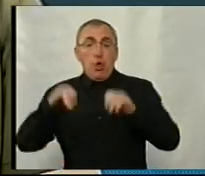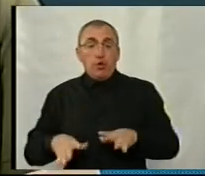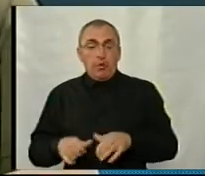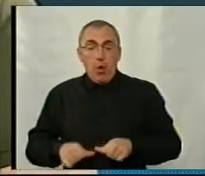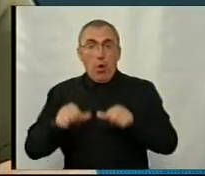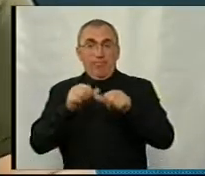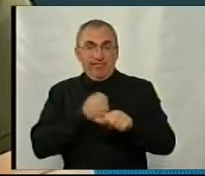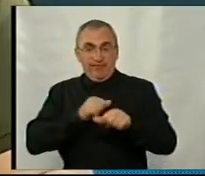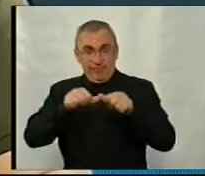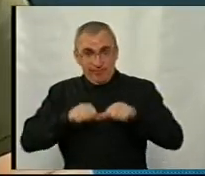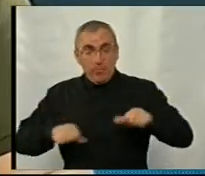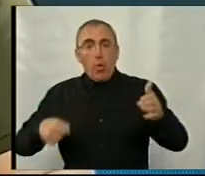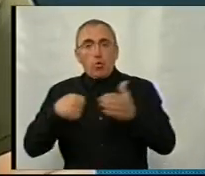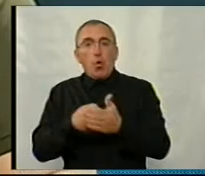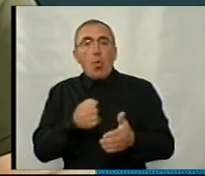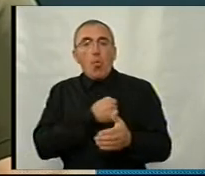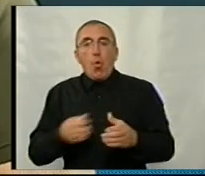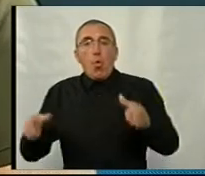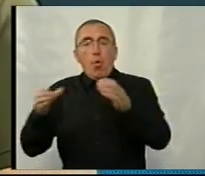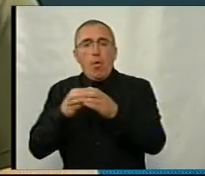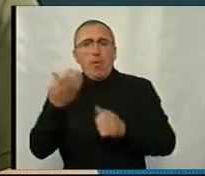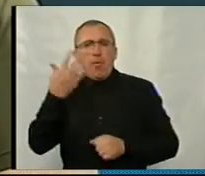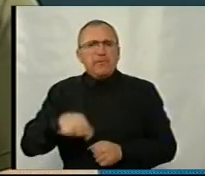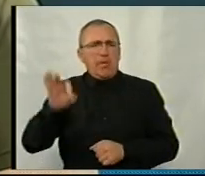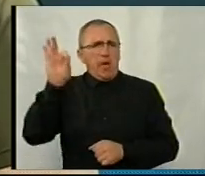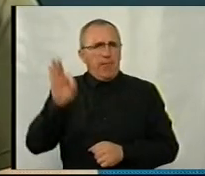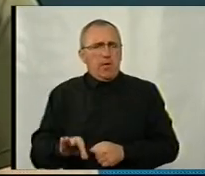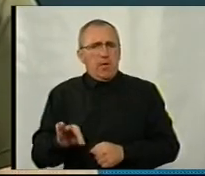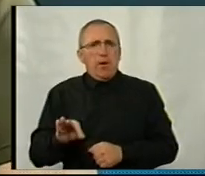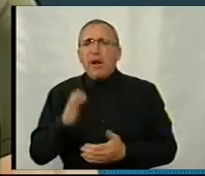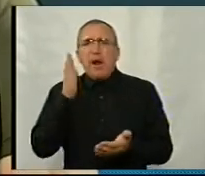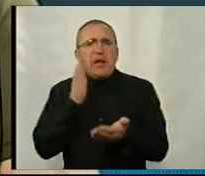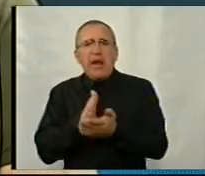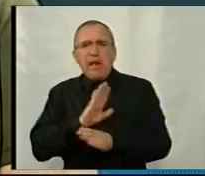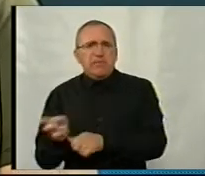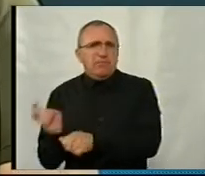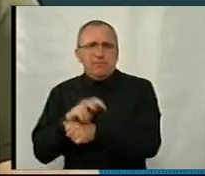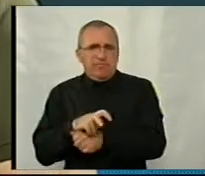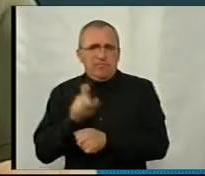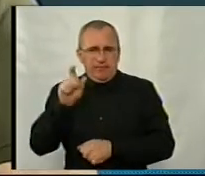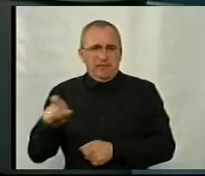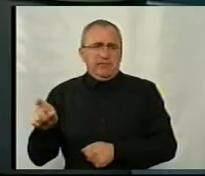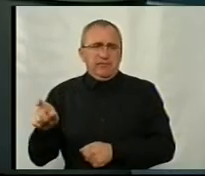комісії, ми зараховуємо людину до команди. 50% не з'явилися, це на самому